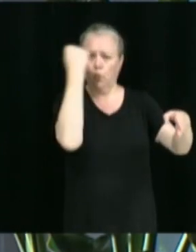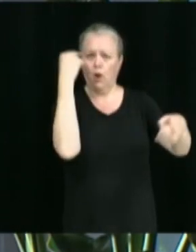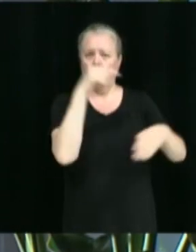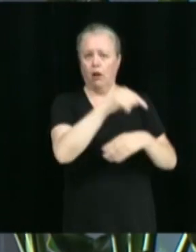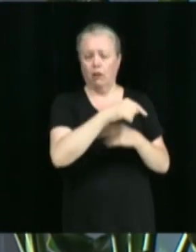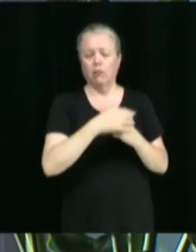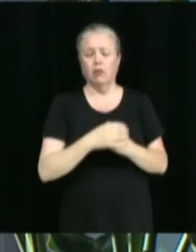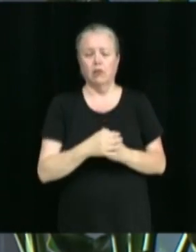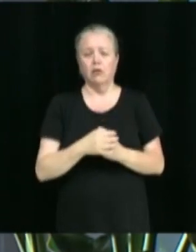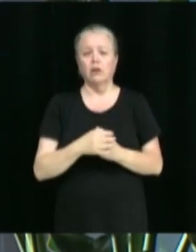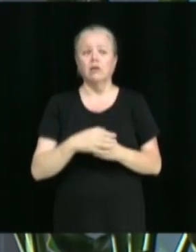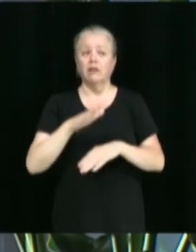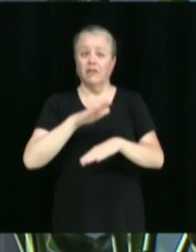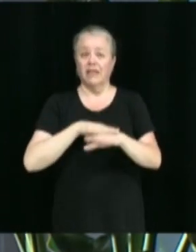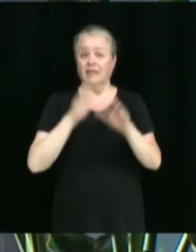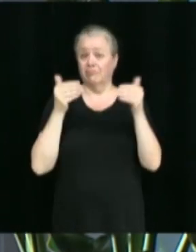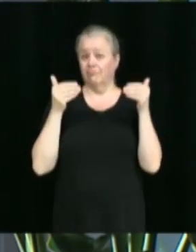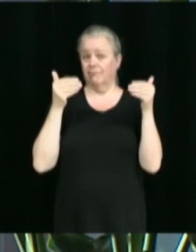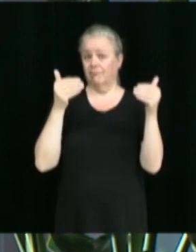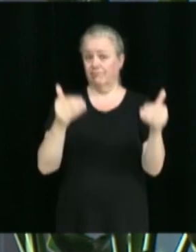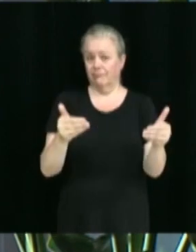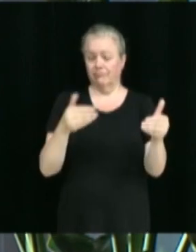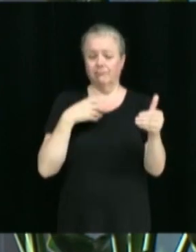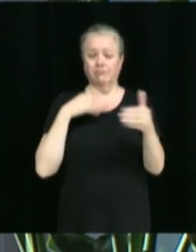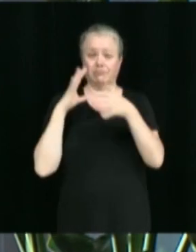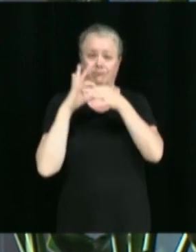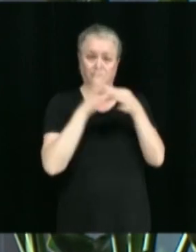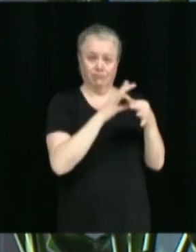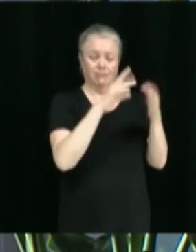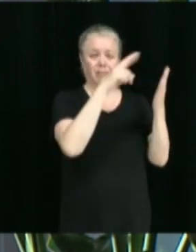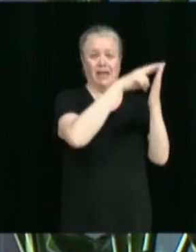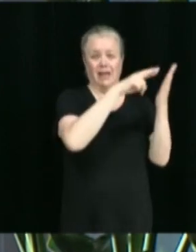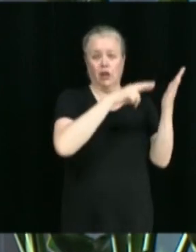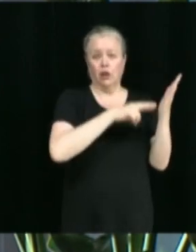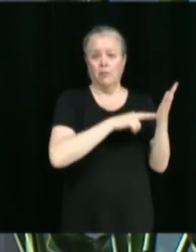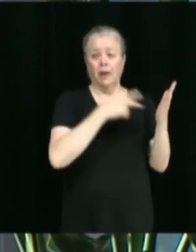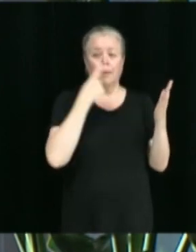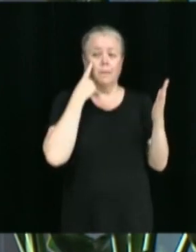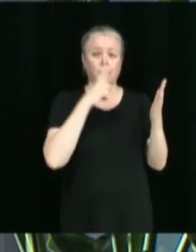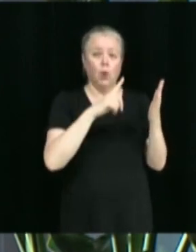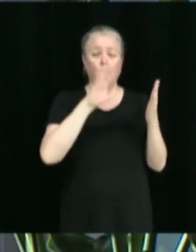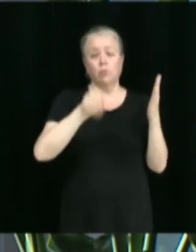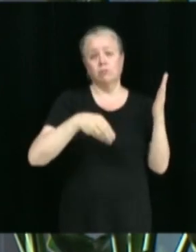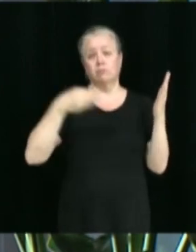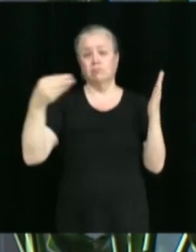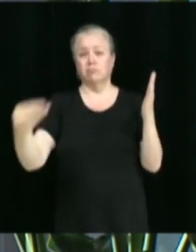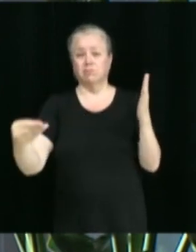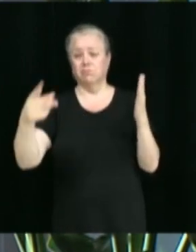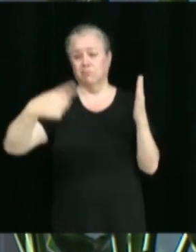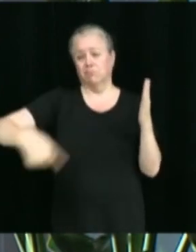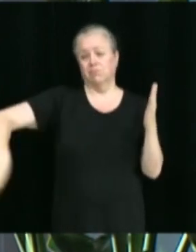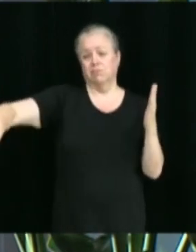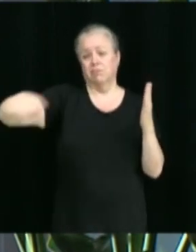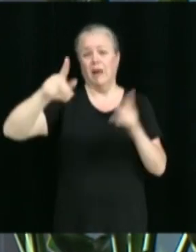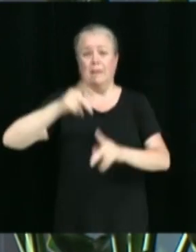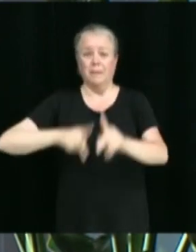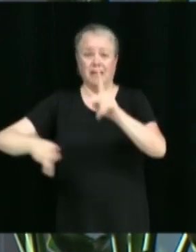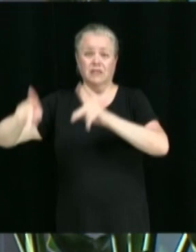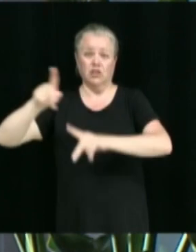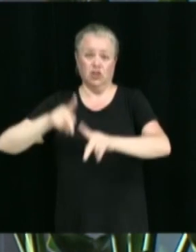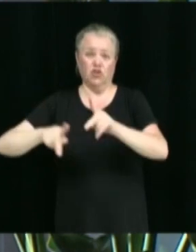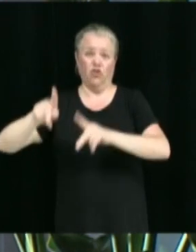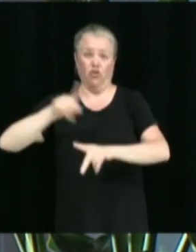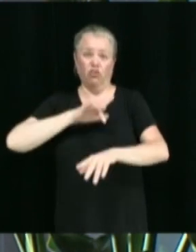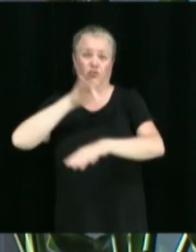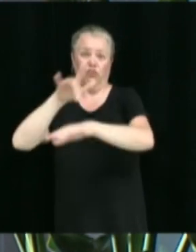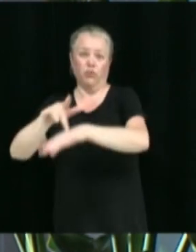de l'avis de motion relativement à un règlement à être donné pour la compensation exigée des riverains intéressés par les travaux d'entretien